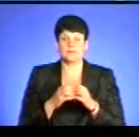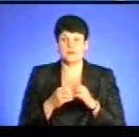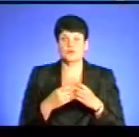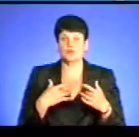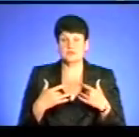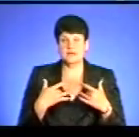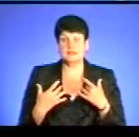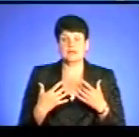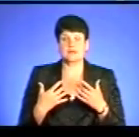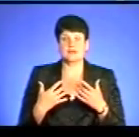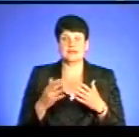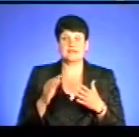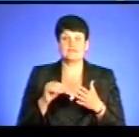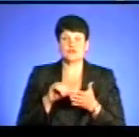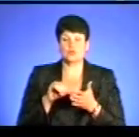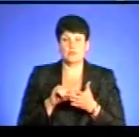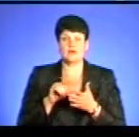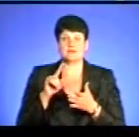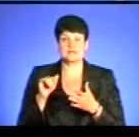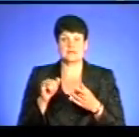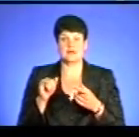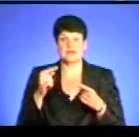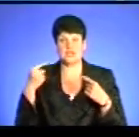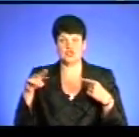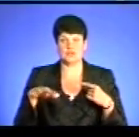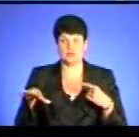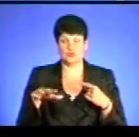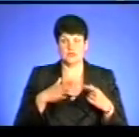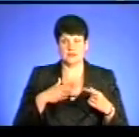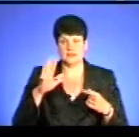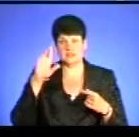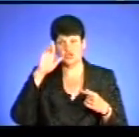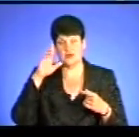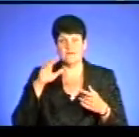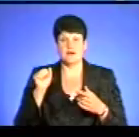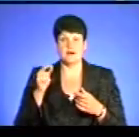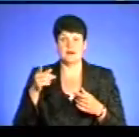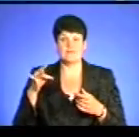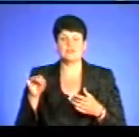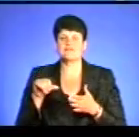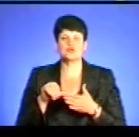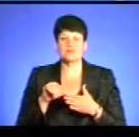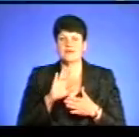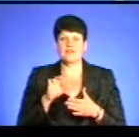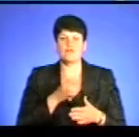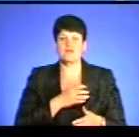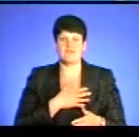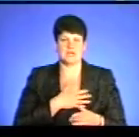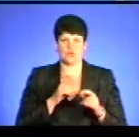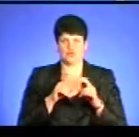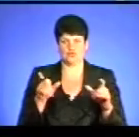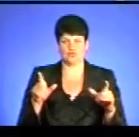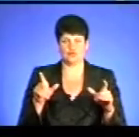контент, про їхню музику, який виступає на території держави-агресора, вони фактично виступають в приватній установі, тобто не в комунальну установу. Тому,